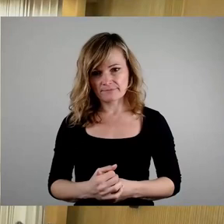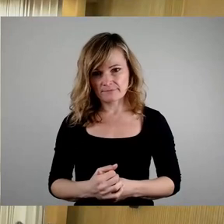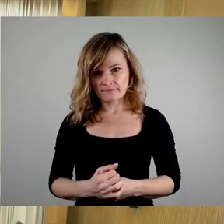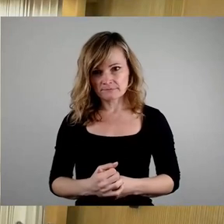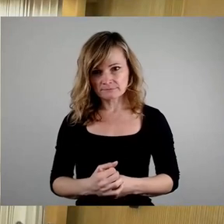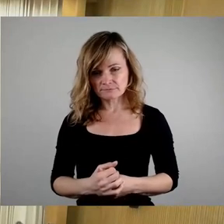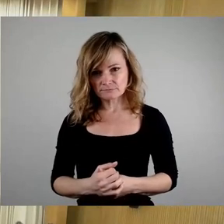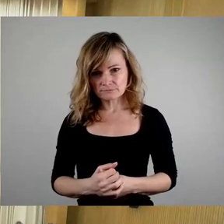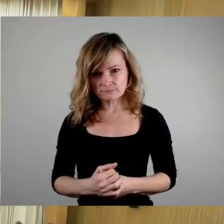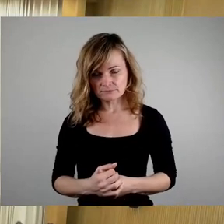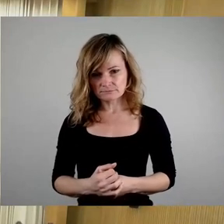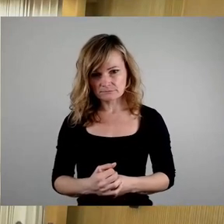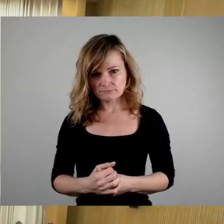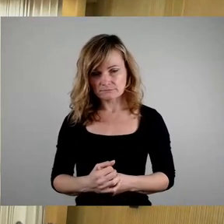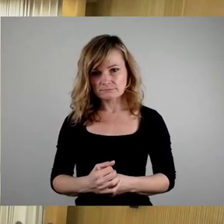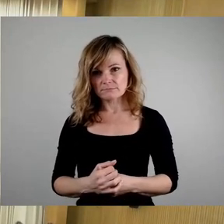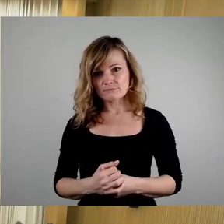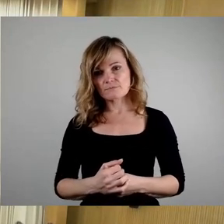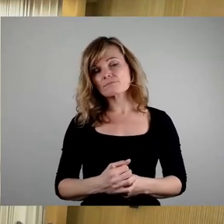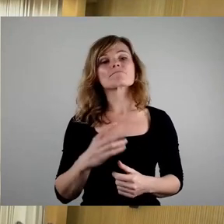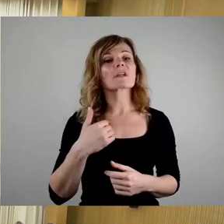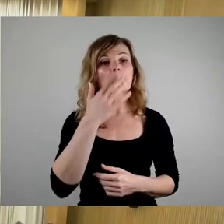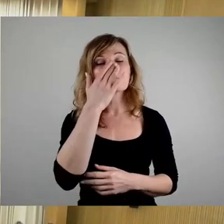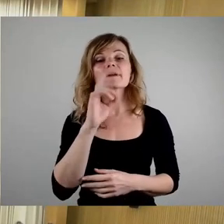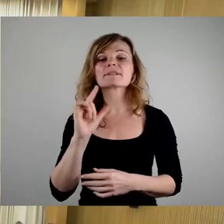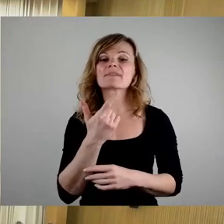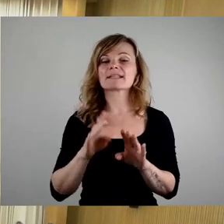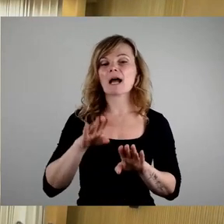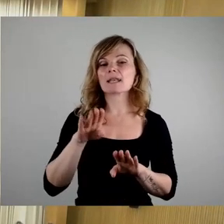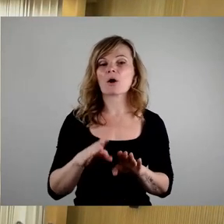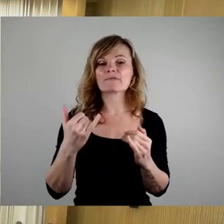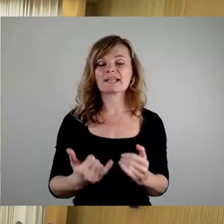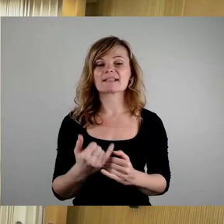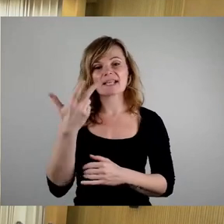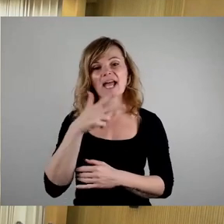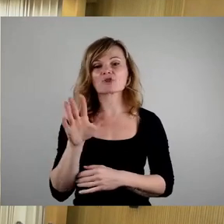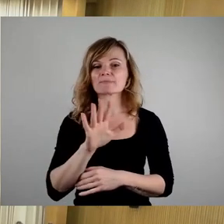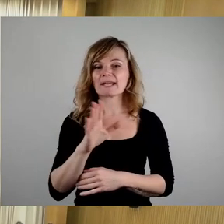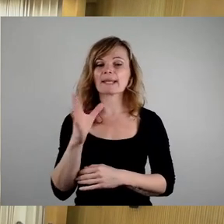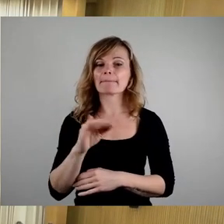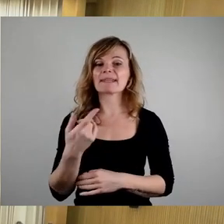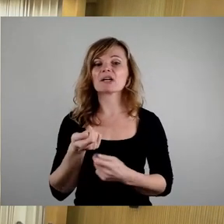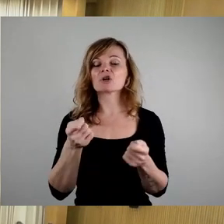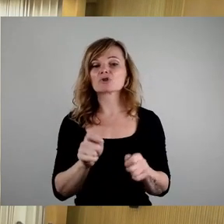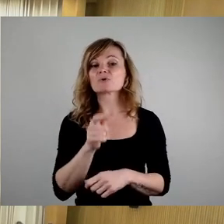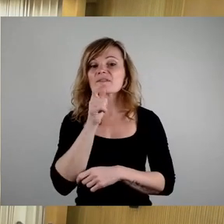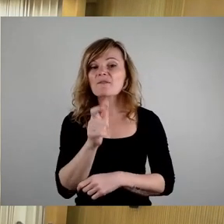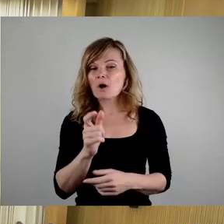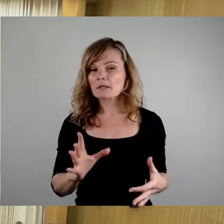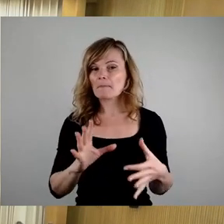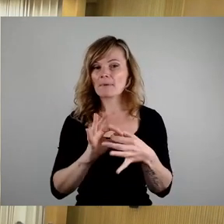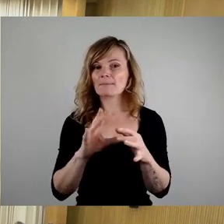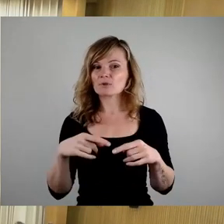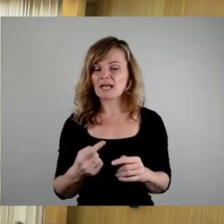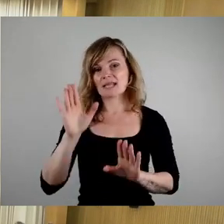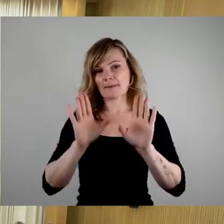So, und ich probiere einen zweiten Anlauf, dass Herr Schmelig das mit dem Schlusswort kombinieren könnte und wir dann zur Abstimmung schreiben